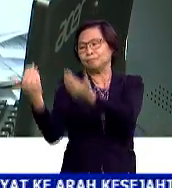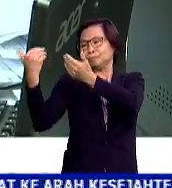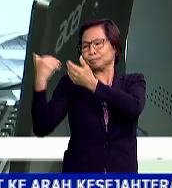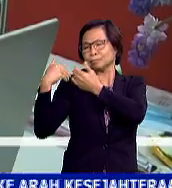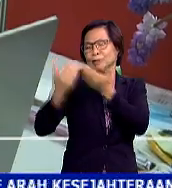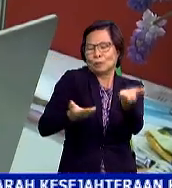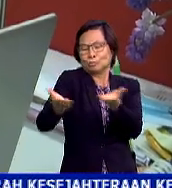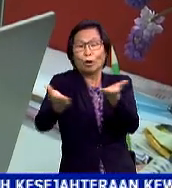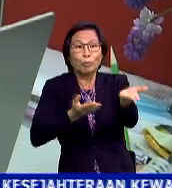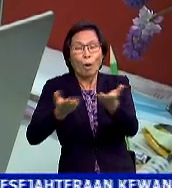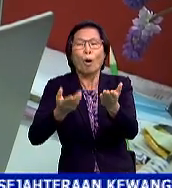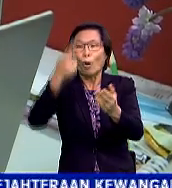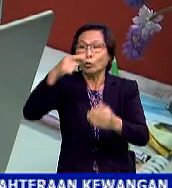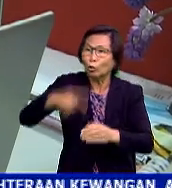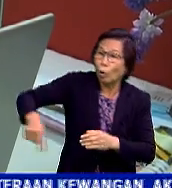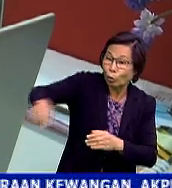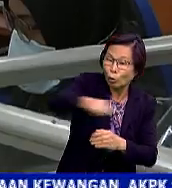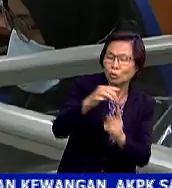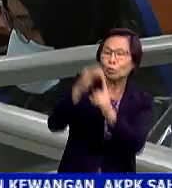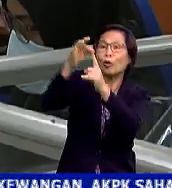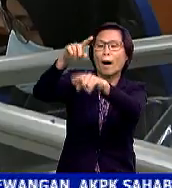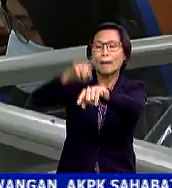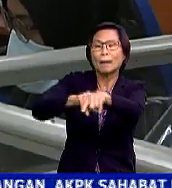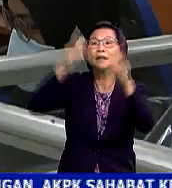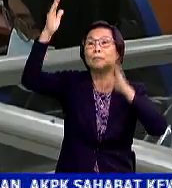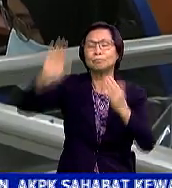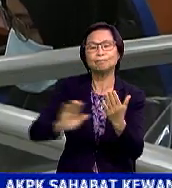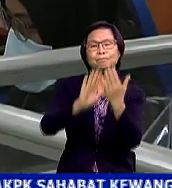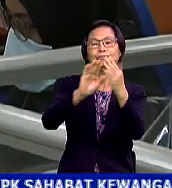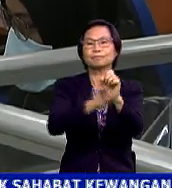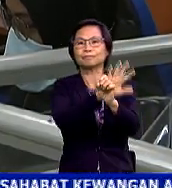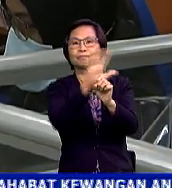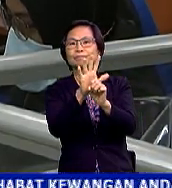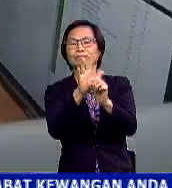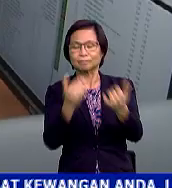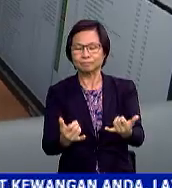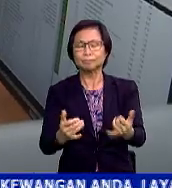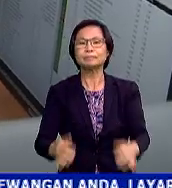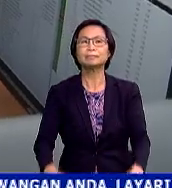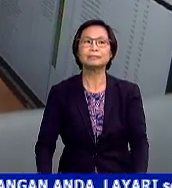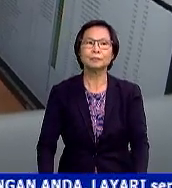menyampaikan perkhidmatan kepada rakyat terutama ketika Malaysia berdepan tempoh mencabar.